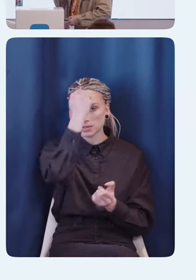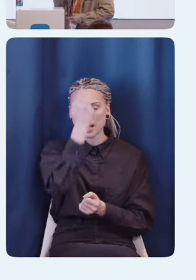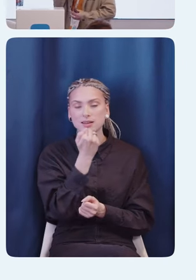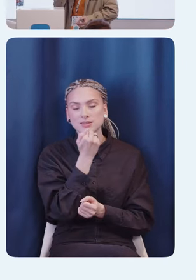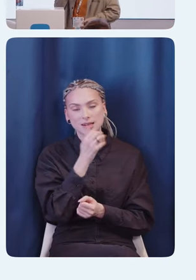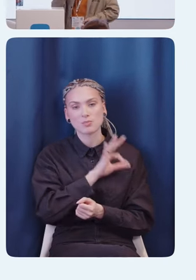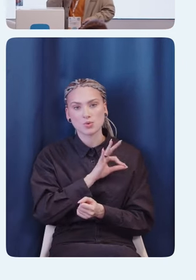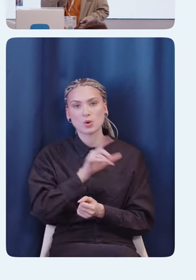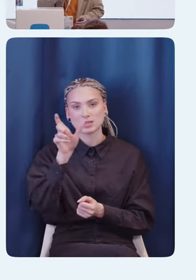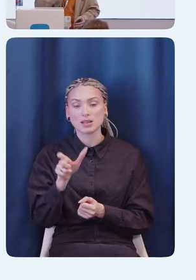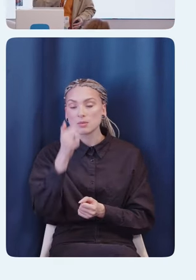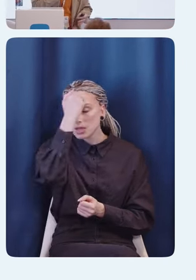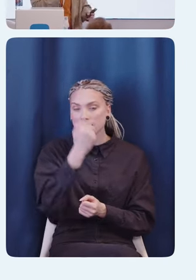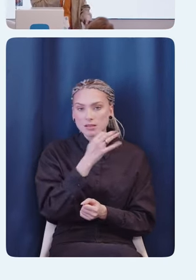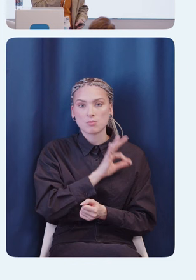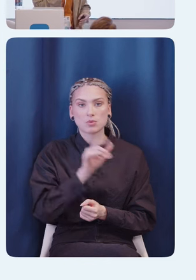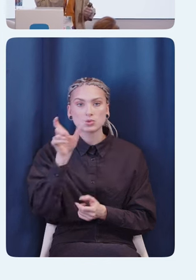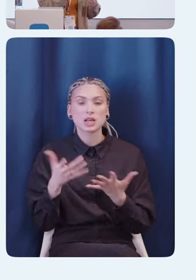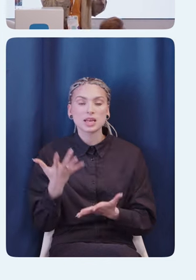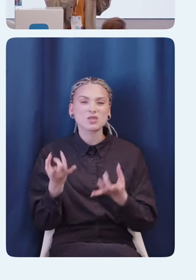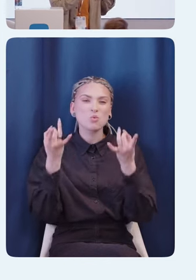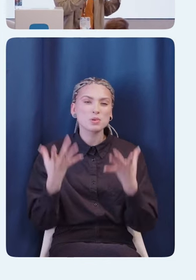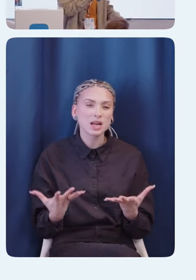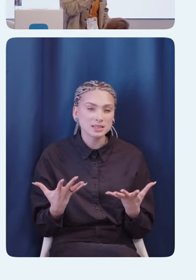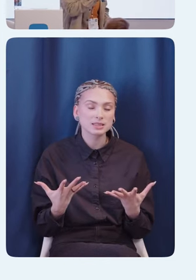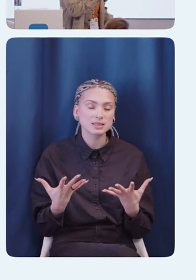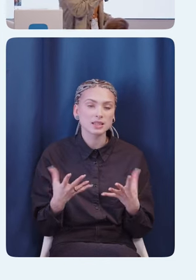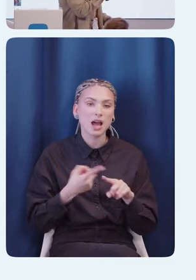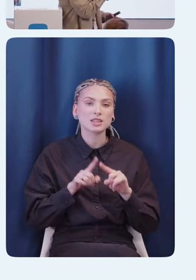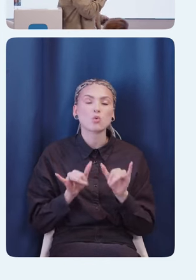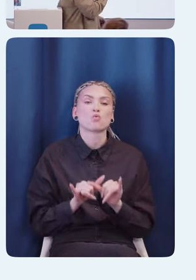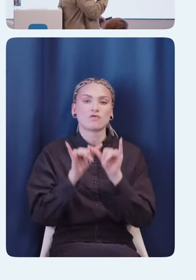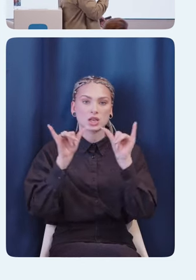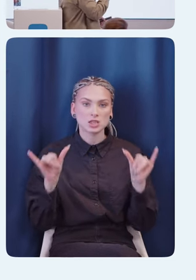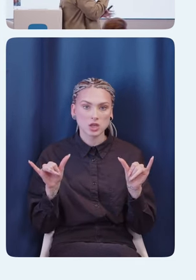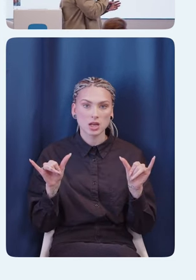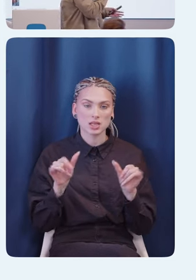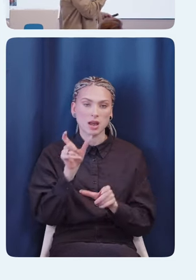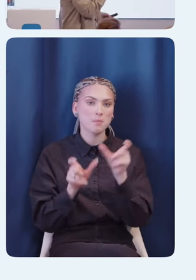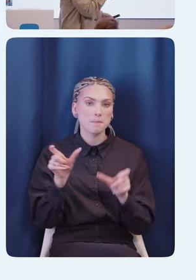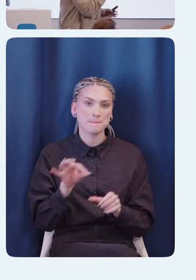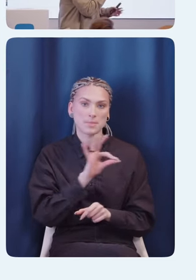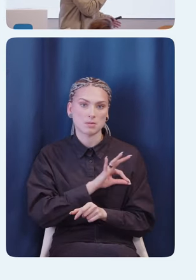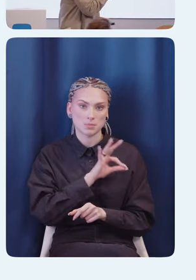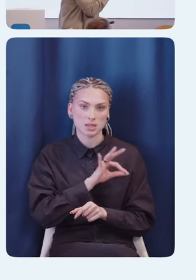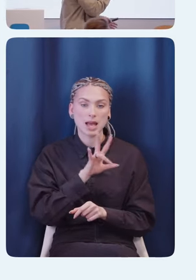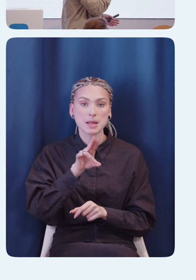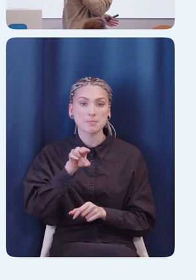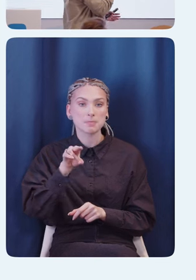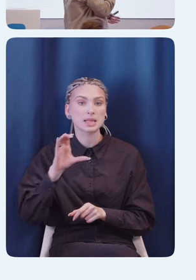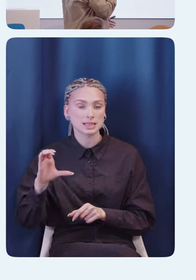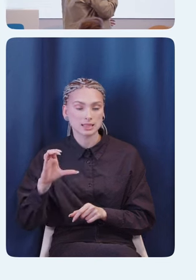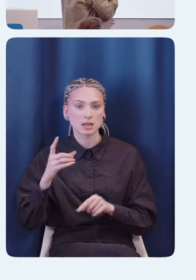пользователи. Благодарные пользователи, если упростить, это увеличение NPS, такого параметра, как NPS,